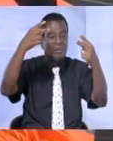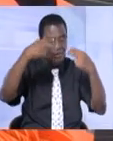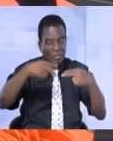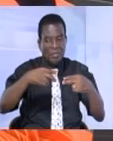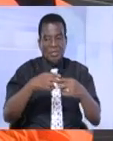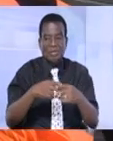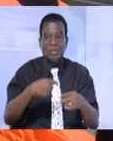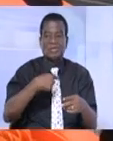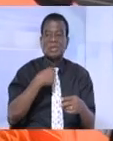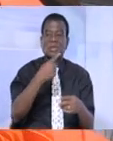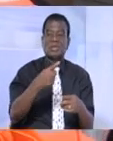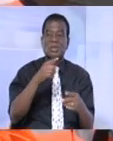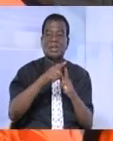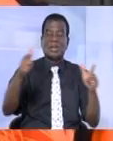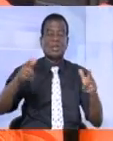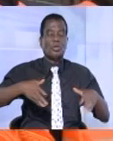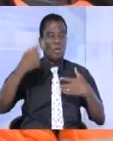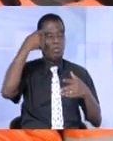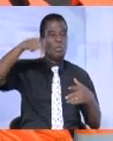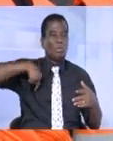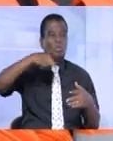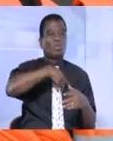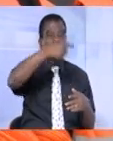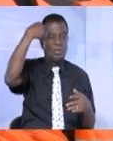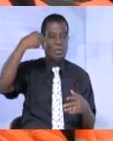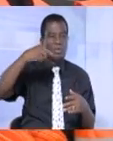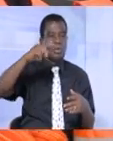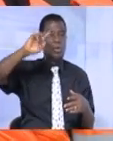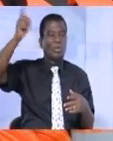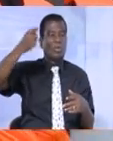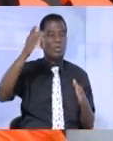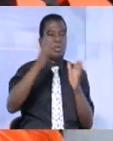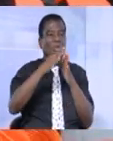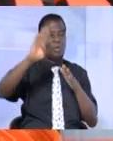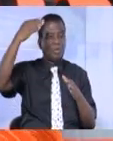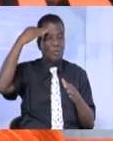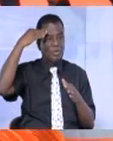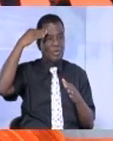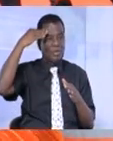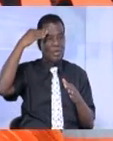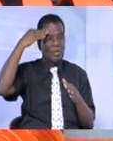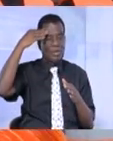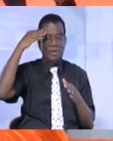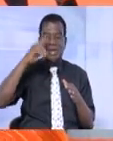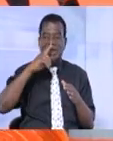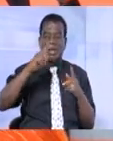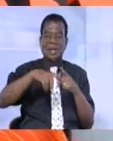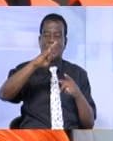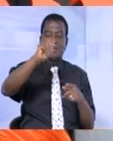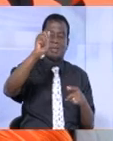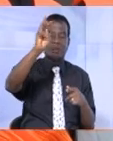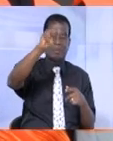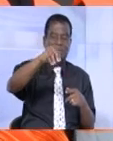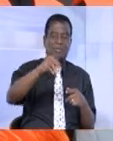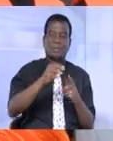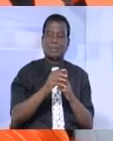Je peux dire que c'est une grande joie pour nous parce que le premier conseil des ministres tient à Bassam, après l'événement de